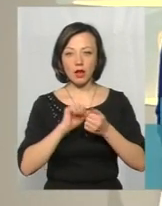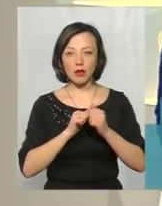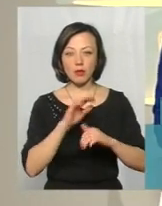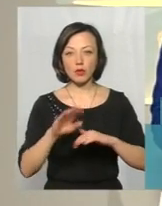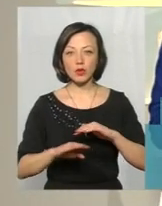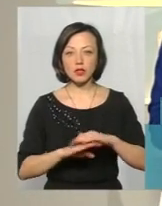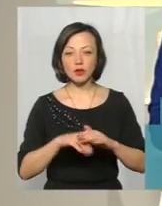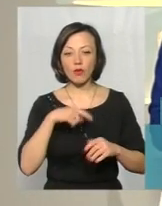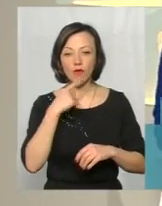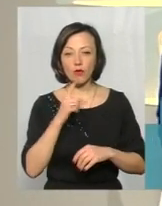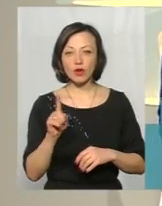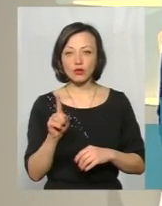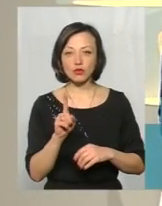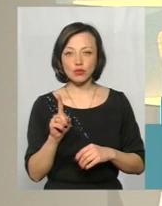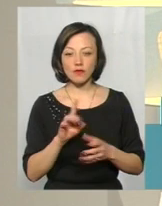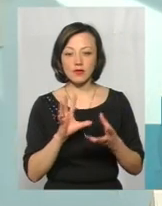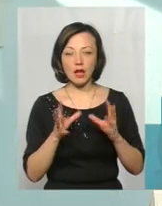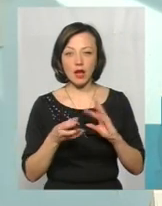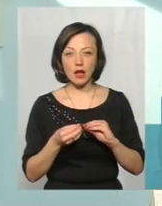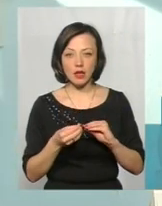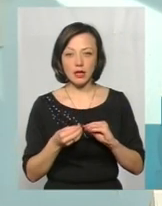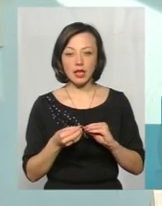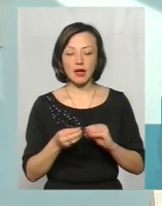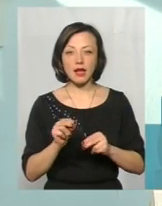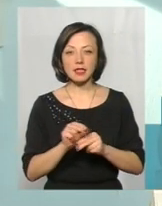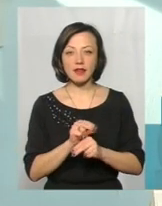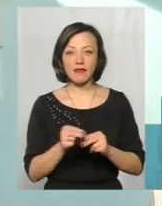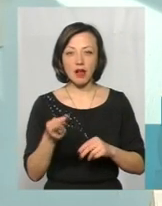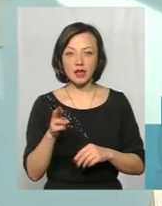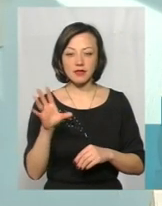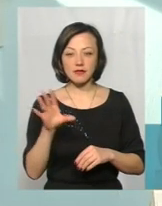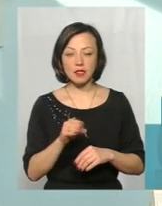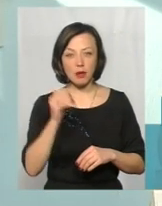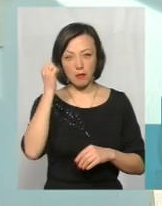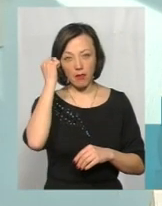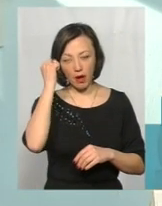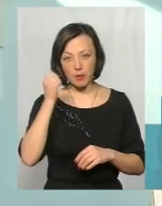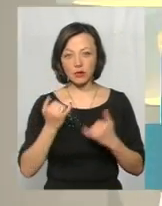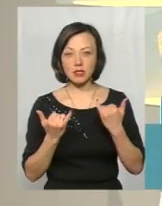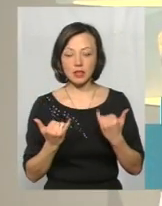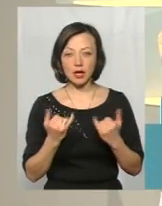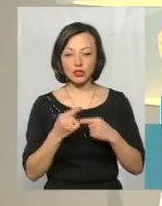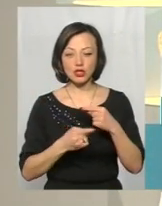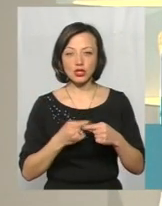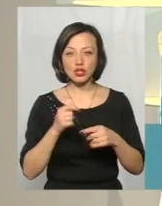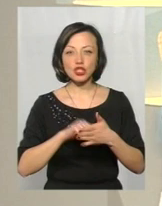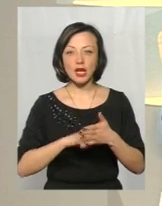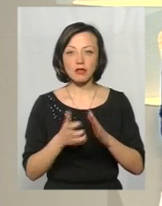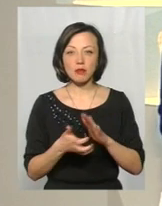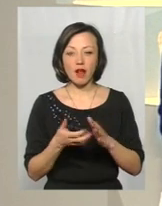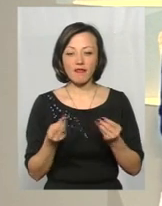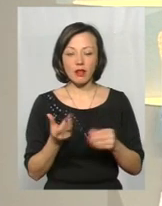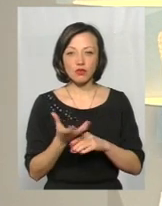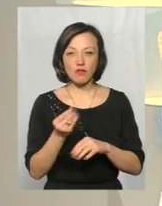говорять про те, що взагалі комплексна реставрація усіх пам'яток зараз через брак фінансування